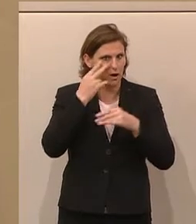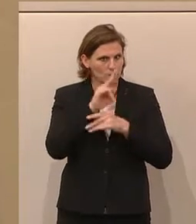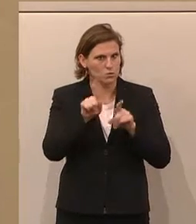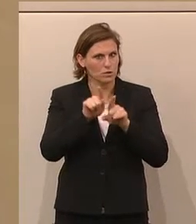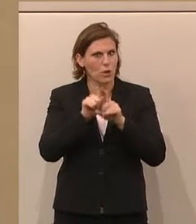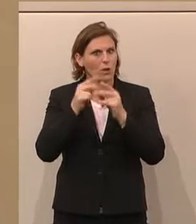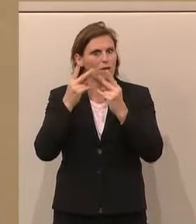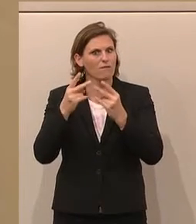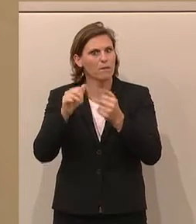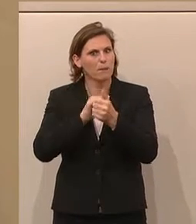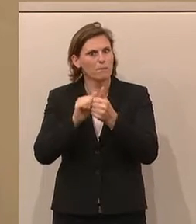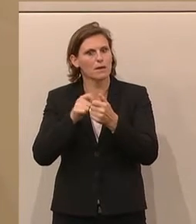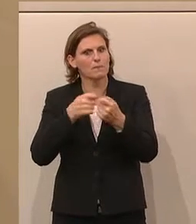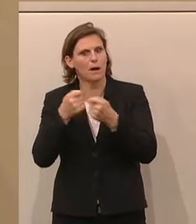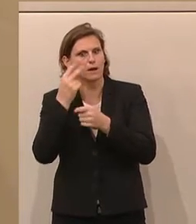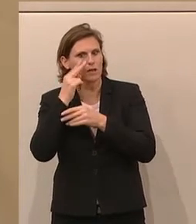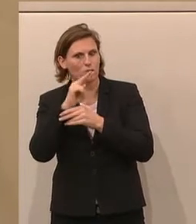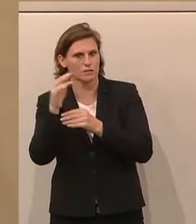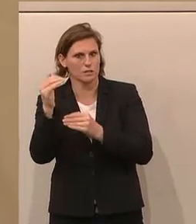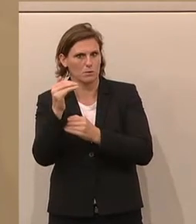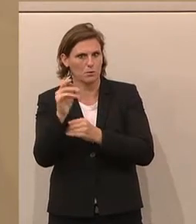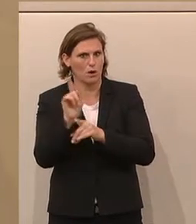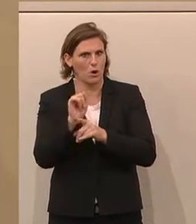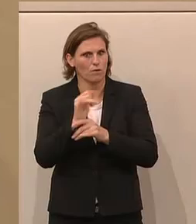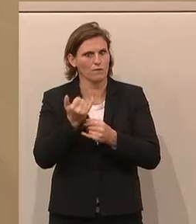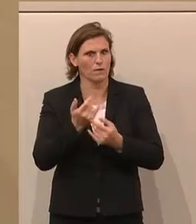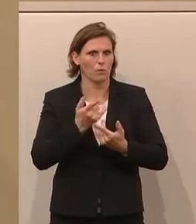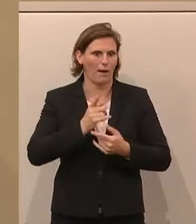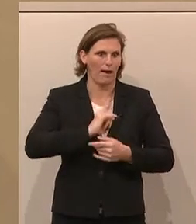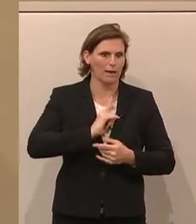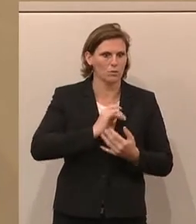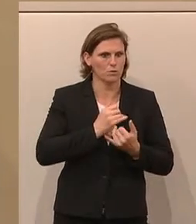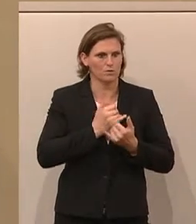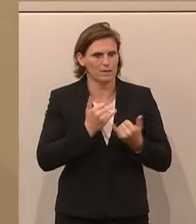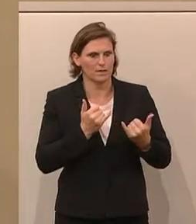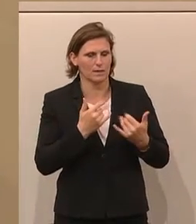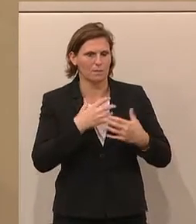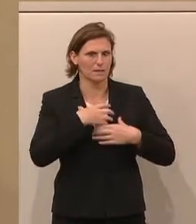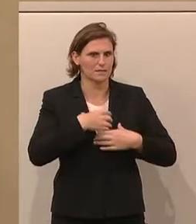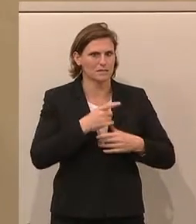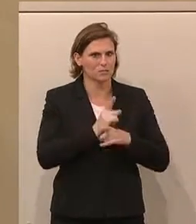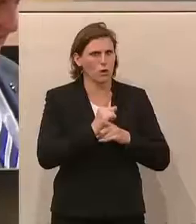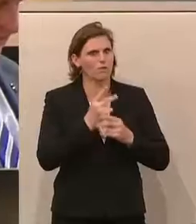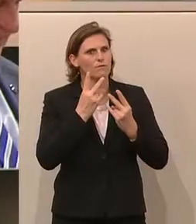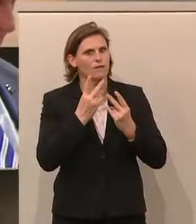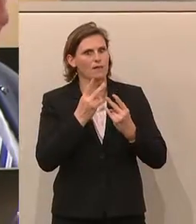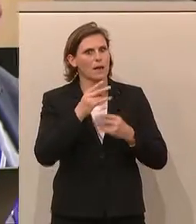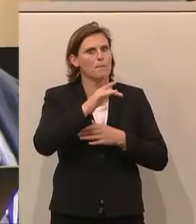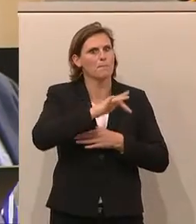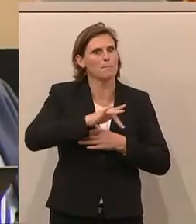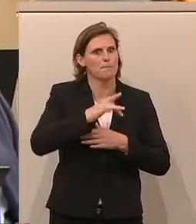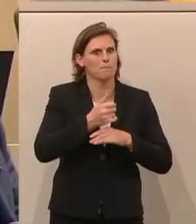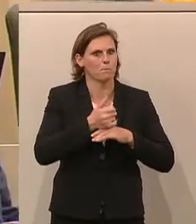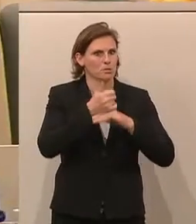und Marktaufsichtsbehörde für die Eignung von Vorstands- und Aufsichtsratsmitgliedern und Inhabern von Schlüsselfunktionen. Meine